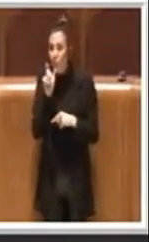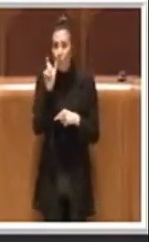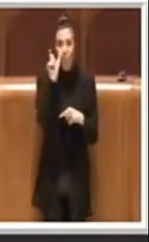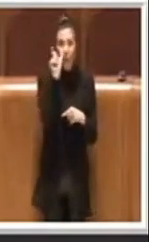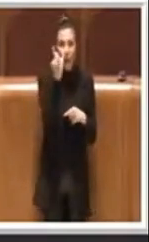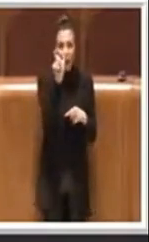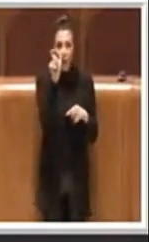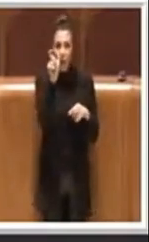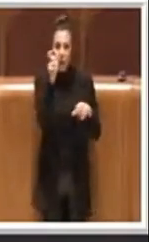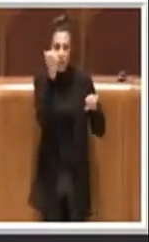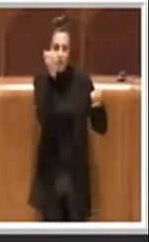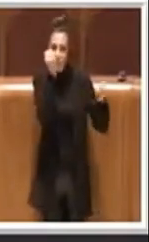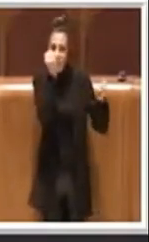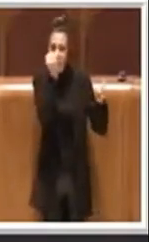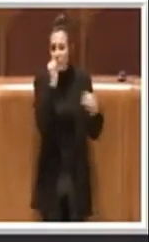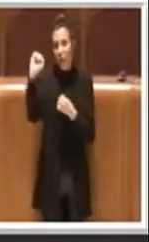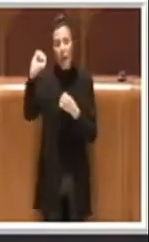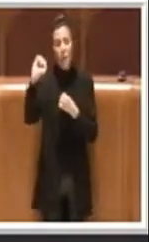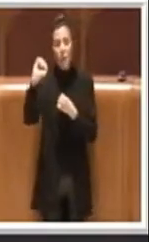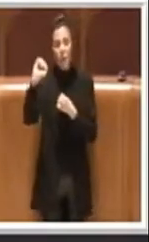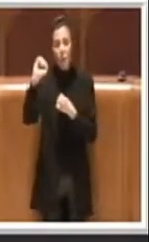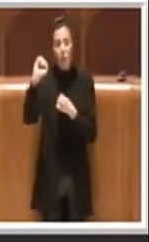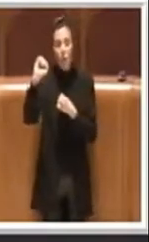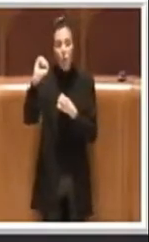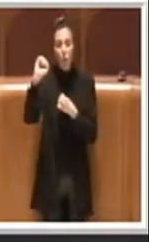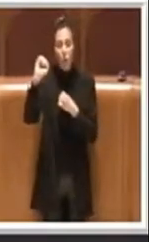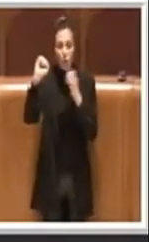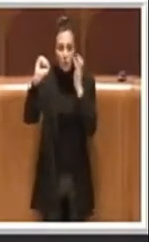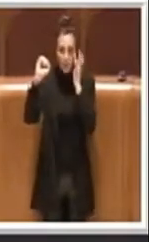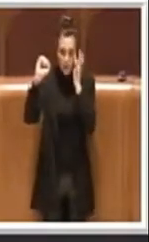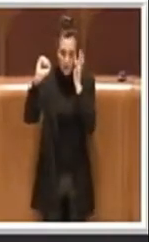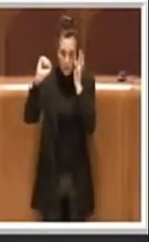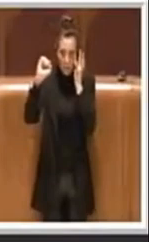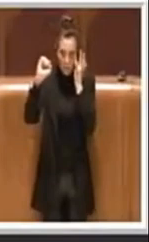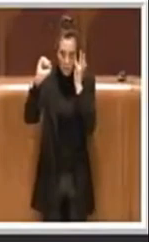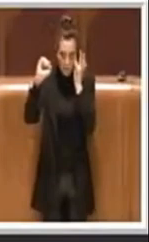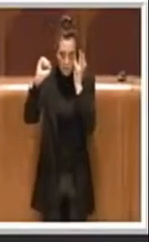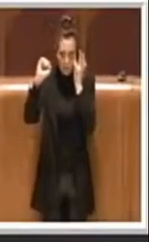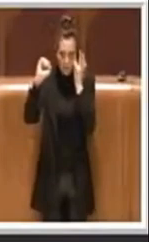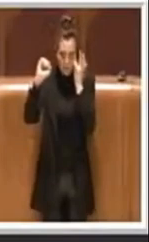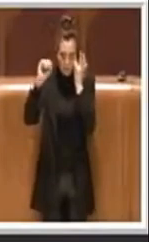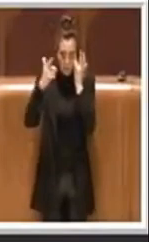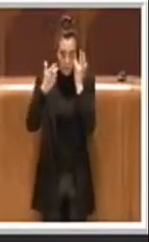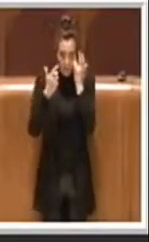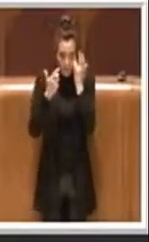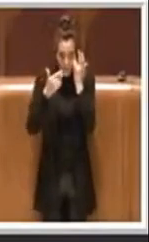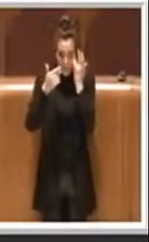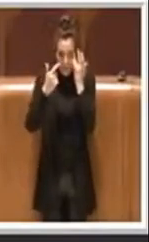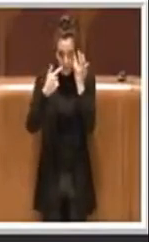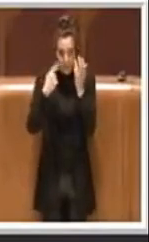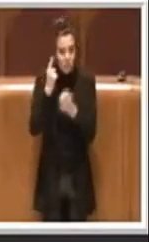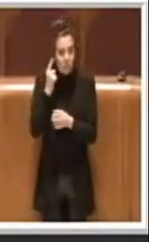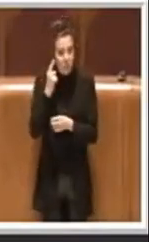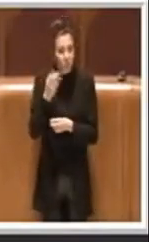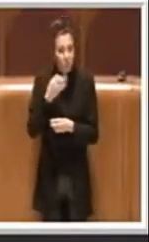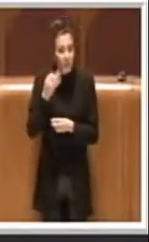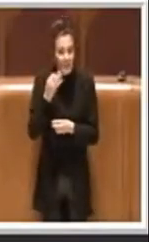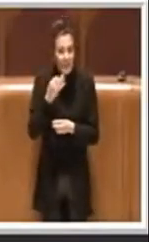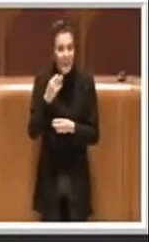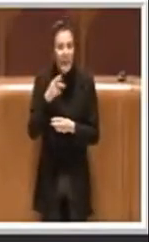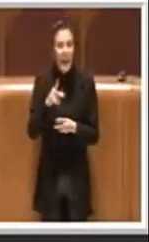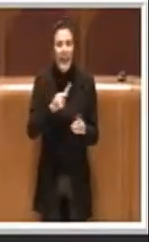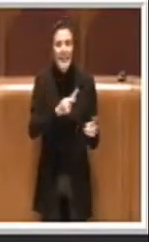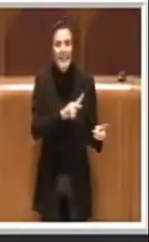diciamo che si ascolta ovviamente sempre più è la famosa